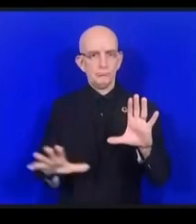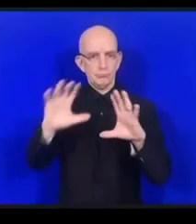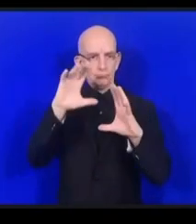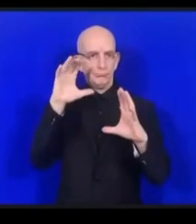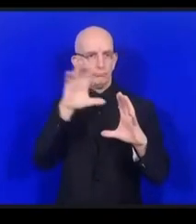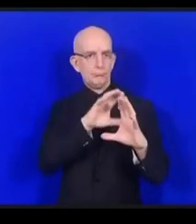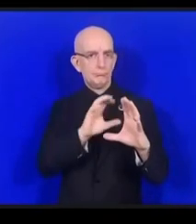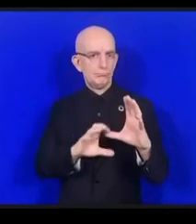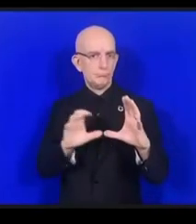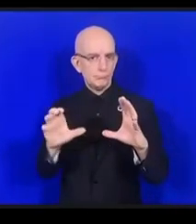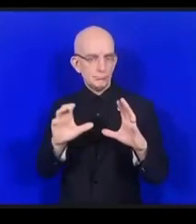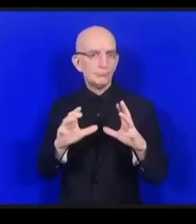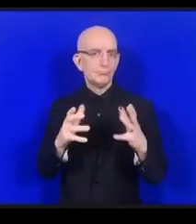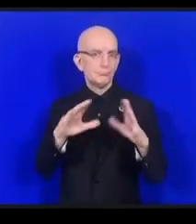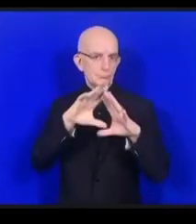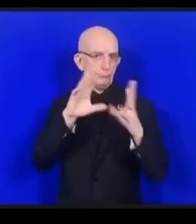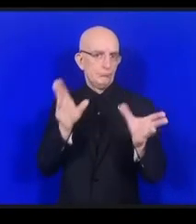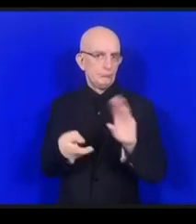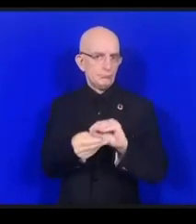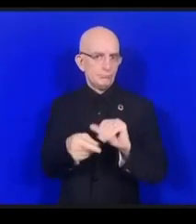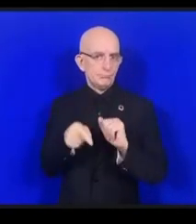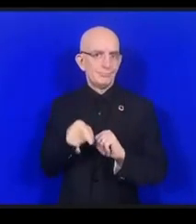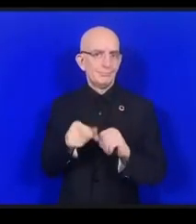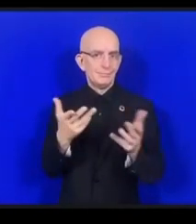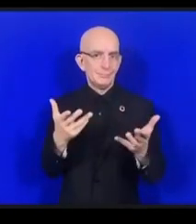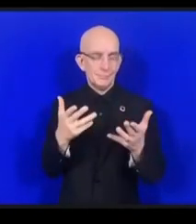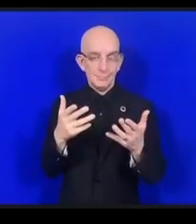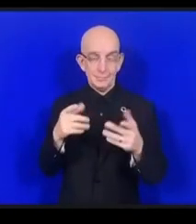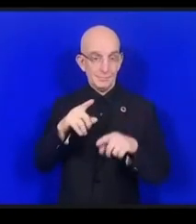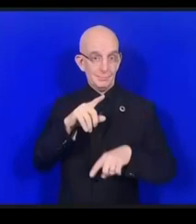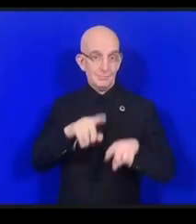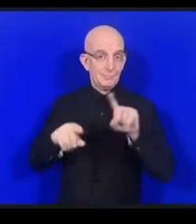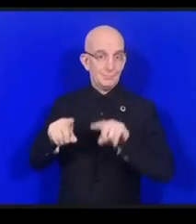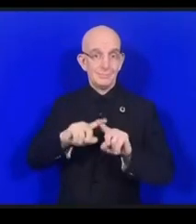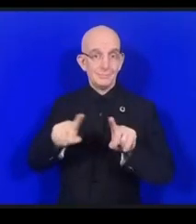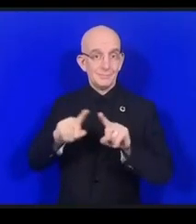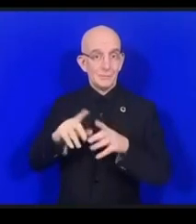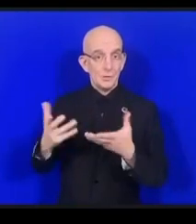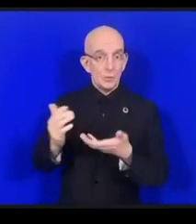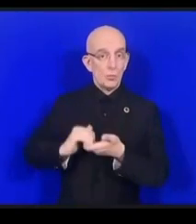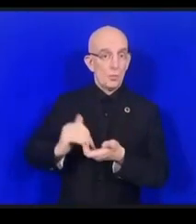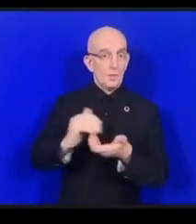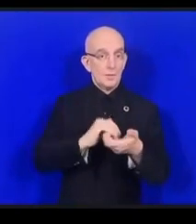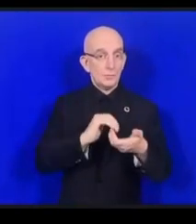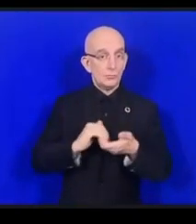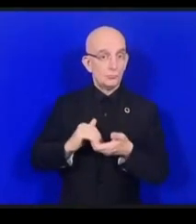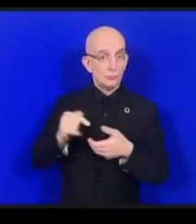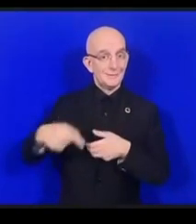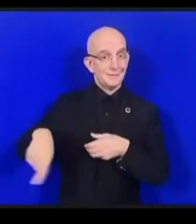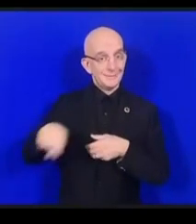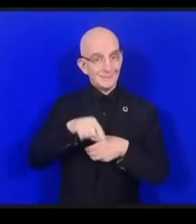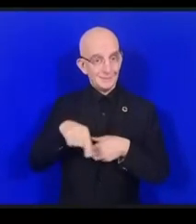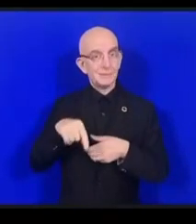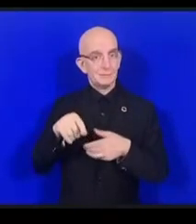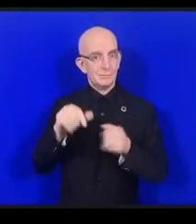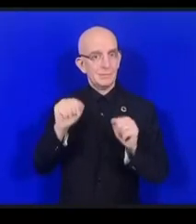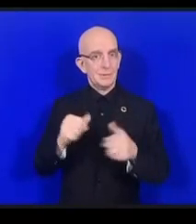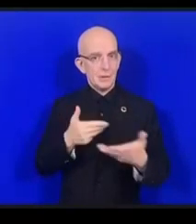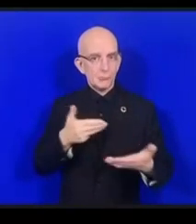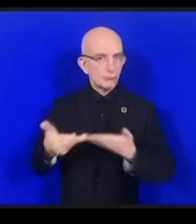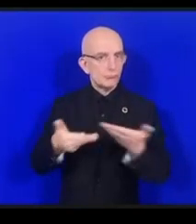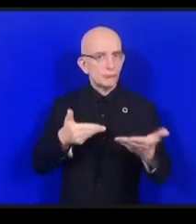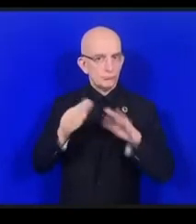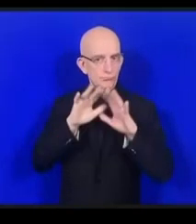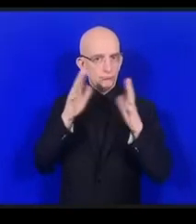internationale entre les différents Etats membres. Alors, pour répondre à votre question de manière très spécifique, étant donné que je suis la première à prendre la